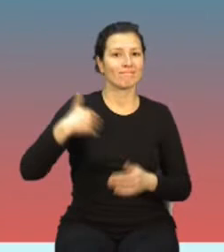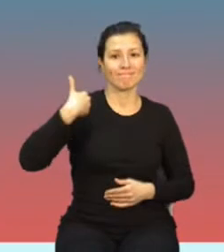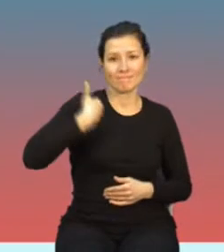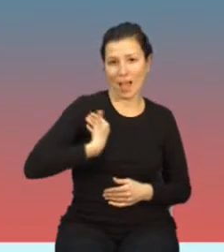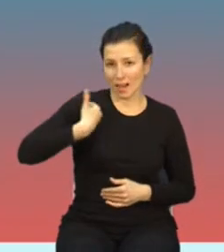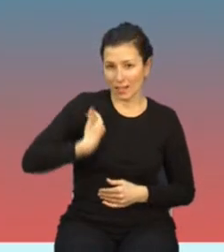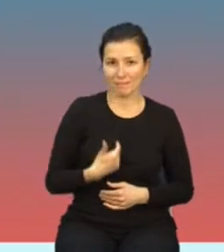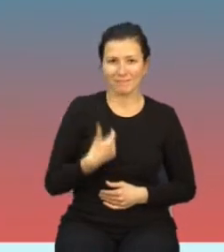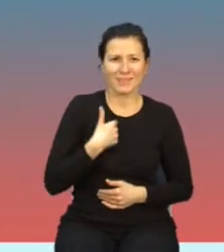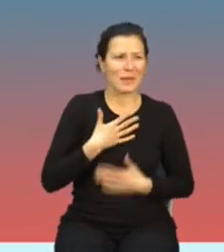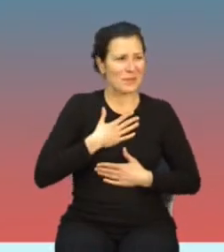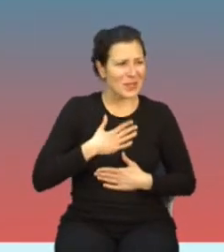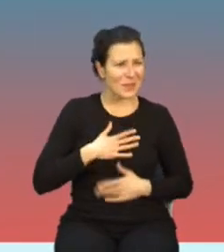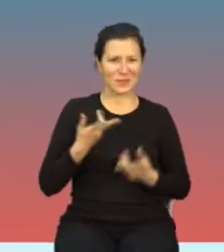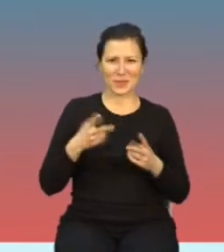spotkaniu.